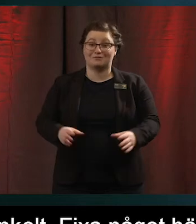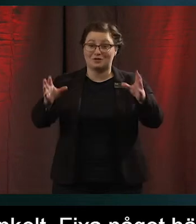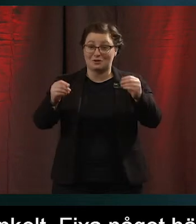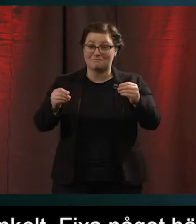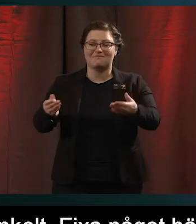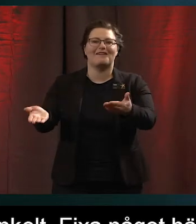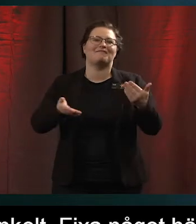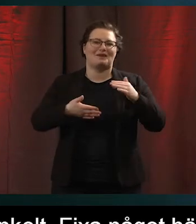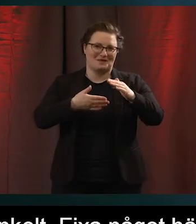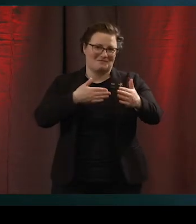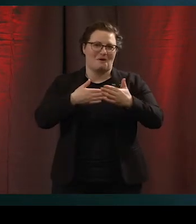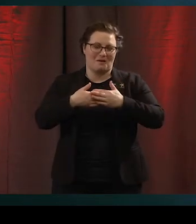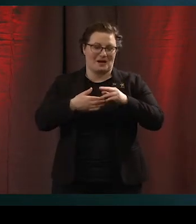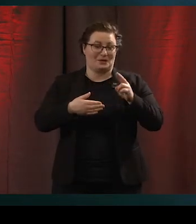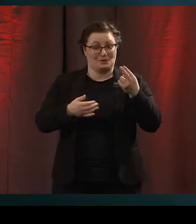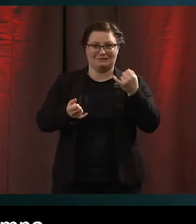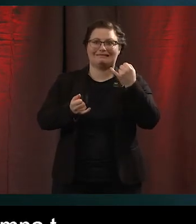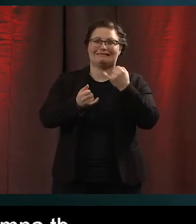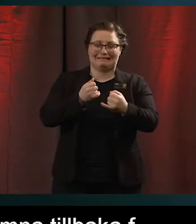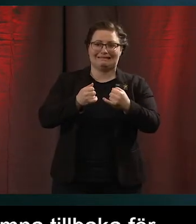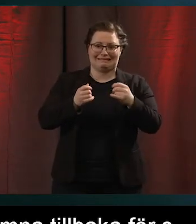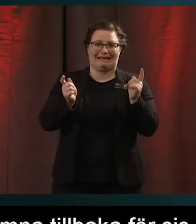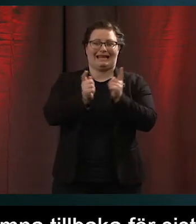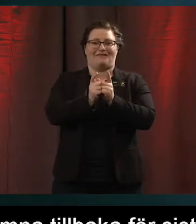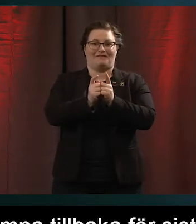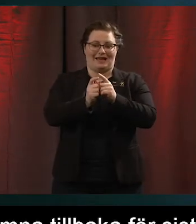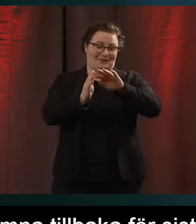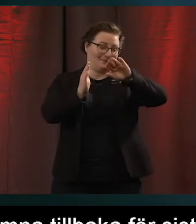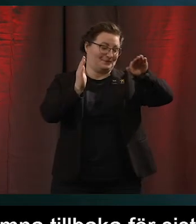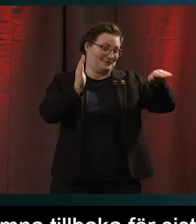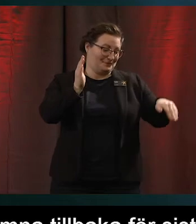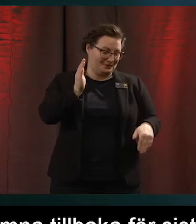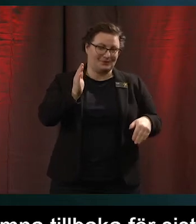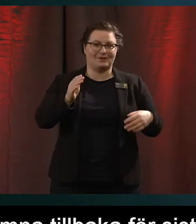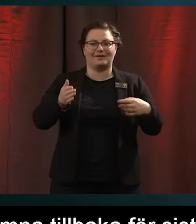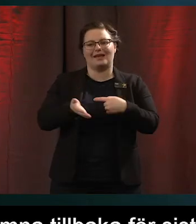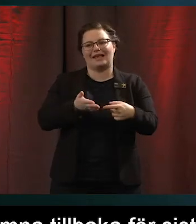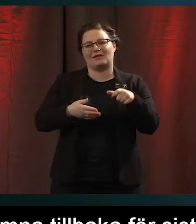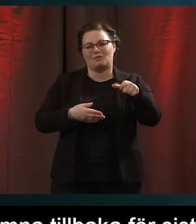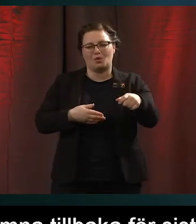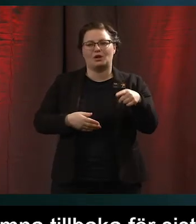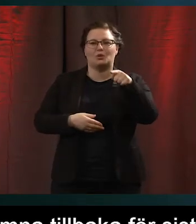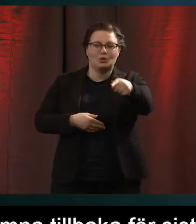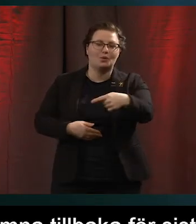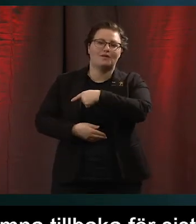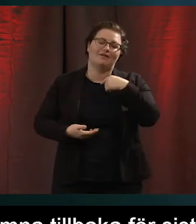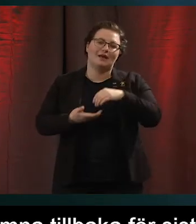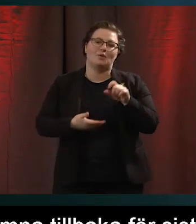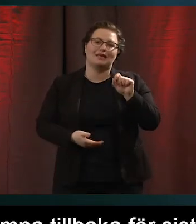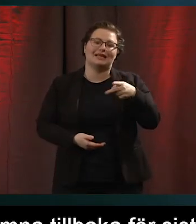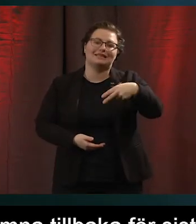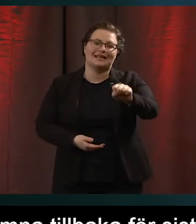Välkomna tillbaka för sista gången idag till spåret Du, Vi och Digitaliseringen. Hoppas ni har